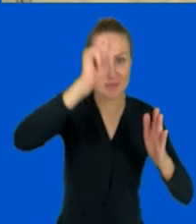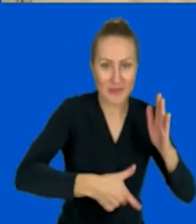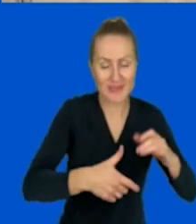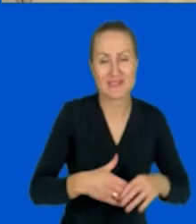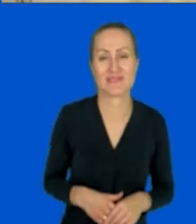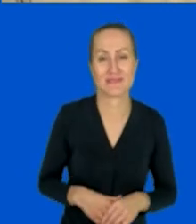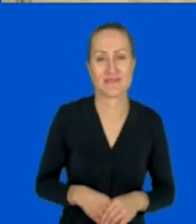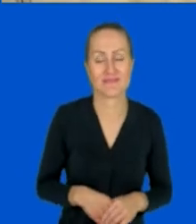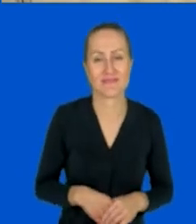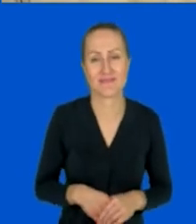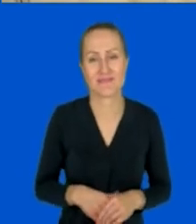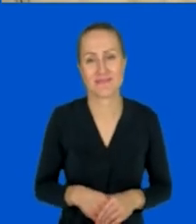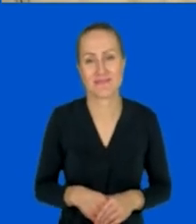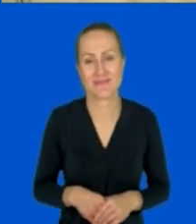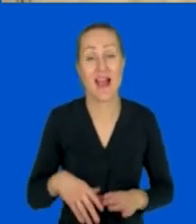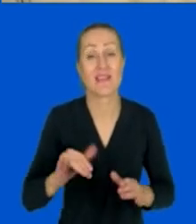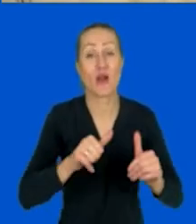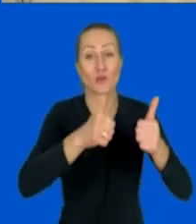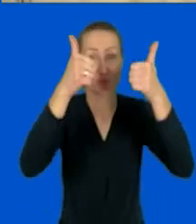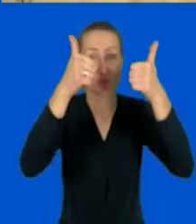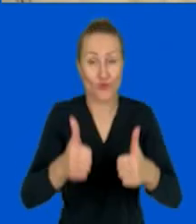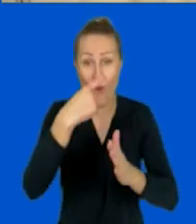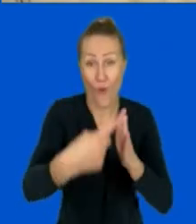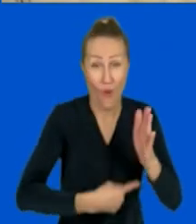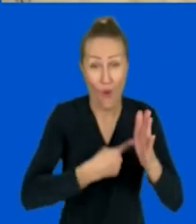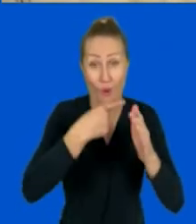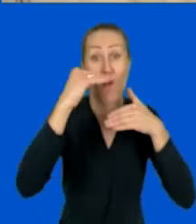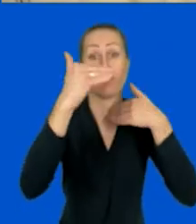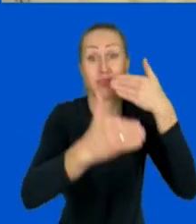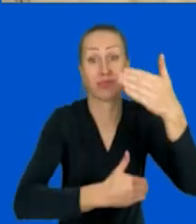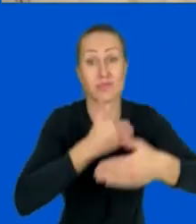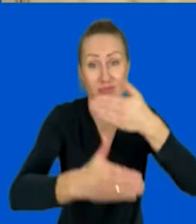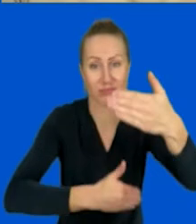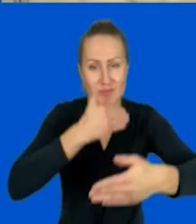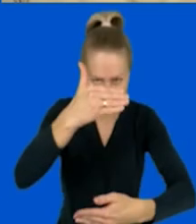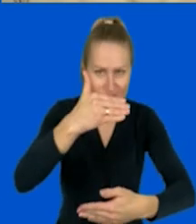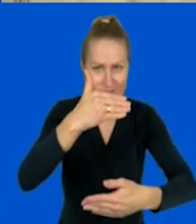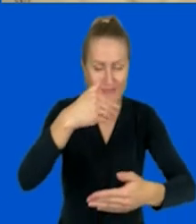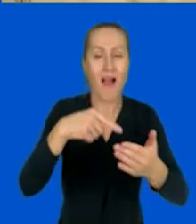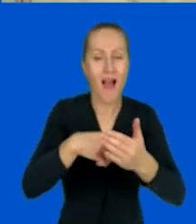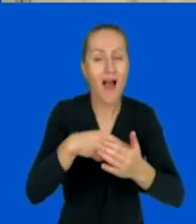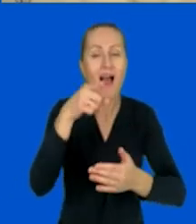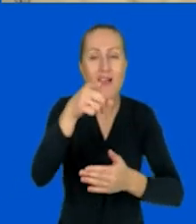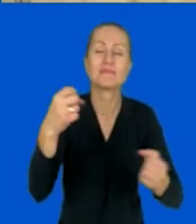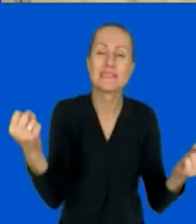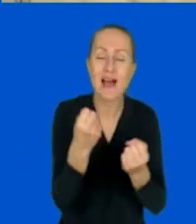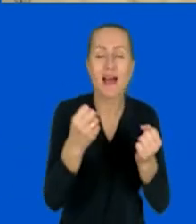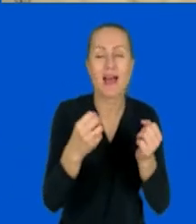a jak się zatrzyma koło, to wy będziecie się starali napisać na czacie